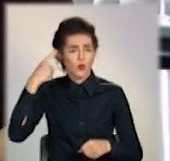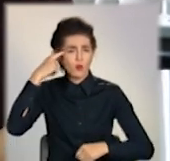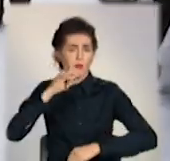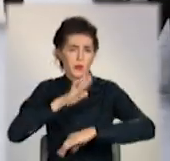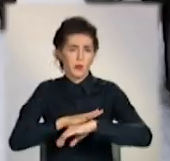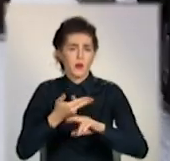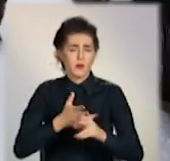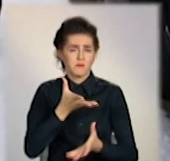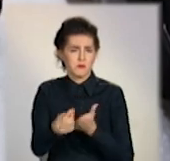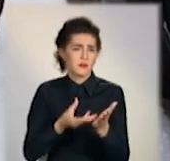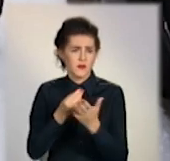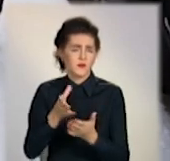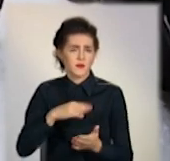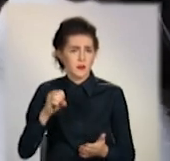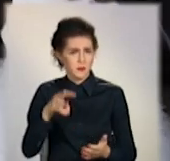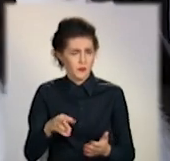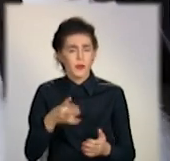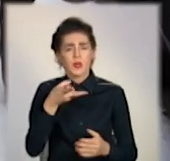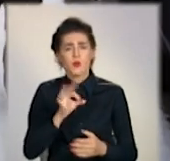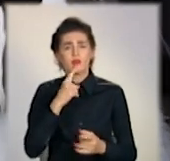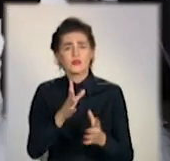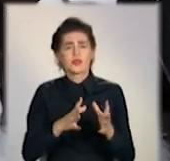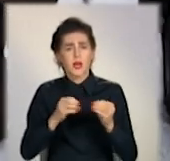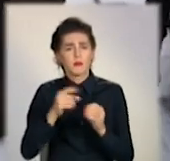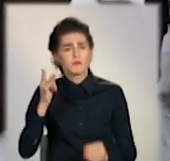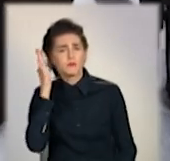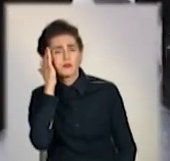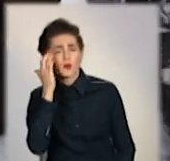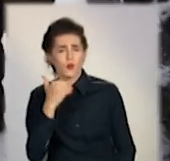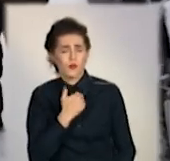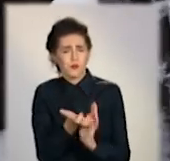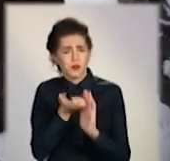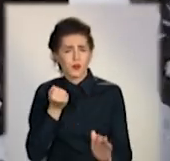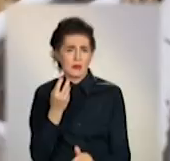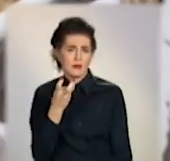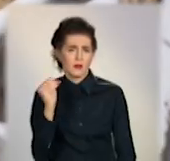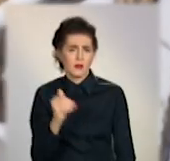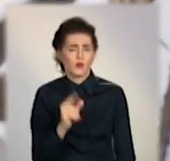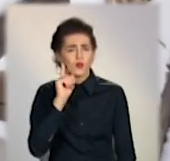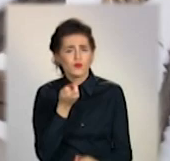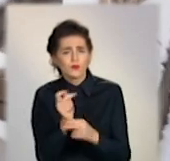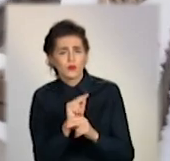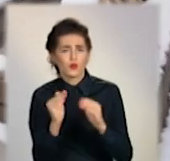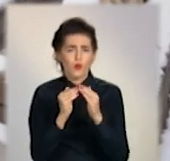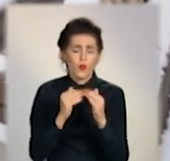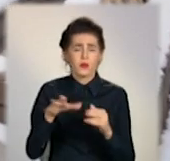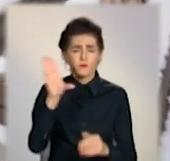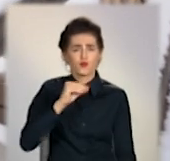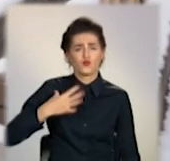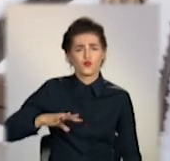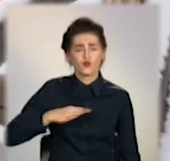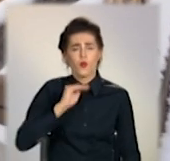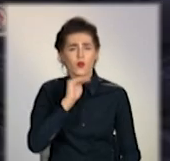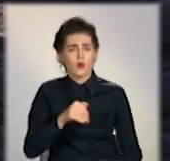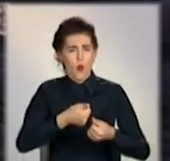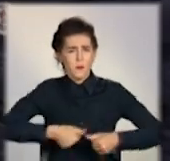цей процес. Подружжя ТОВ-105 сподівається отримати 300 тисяч хоча б наступного року. Чекатимуть на виставки експертної комісії.